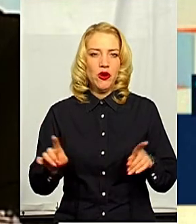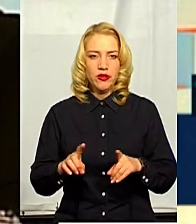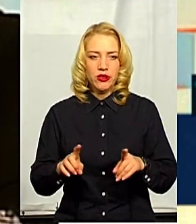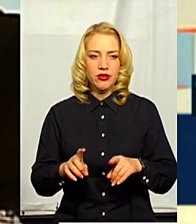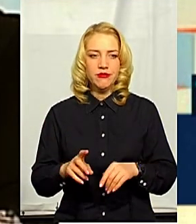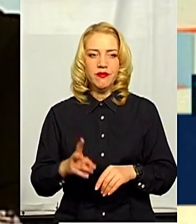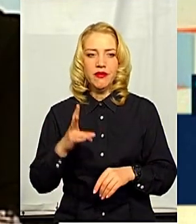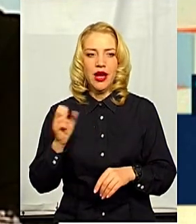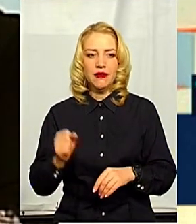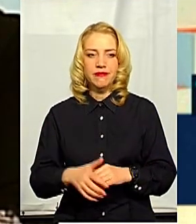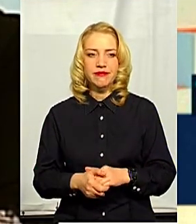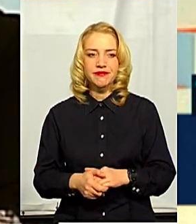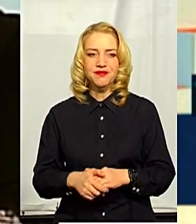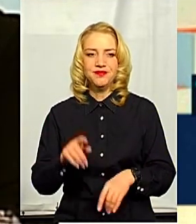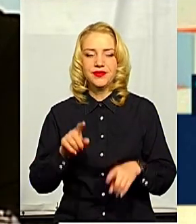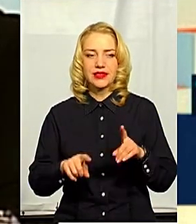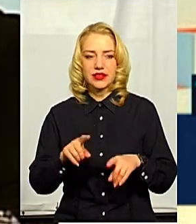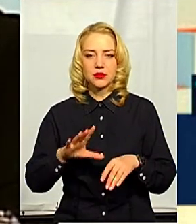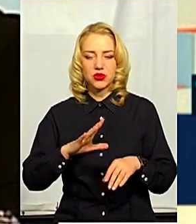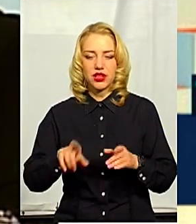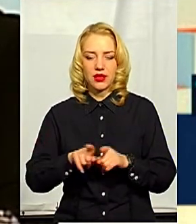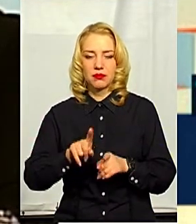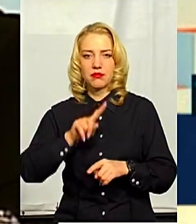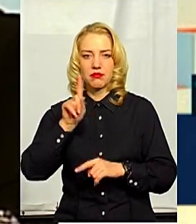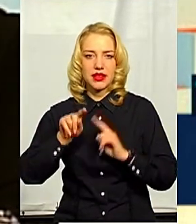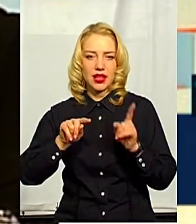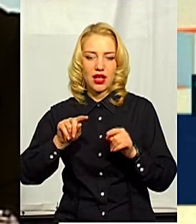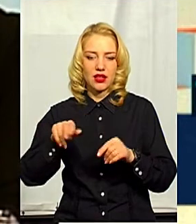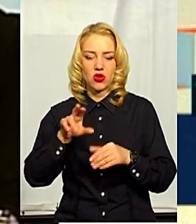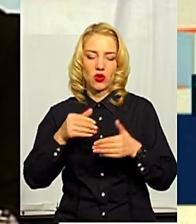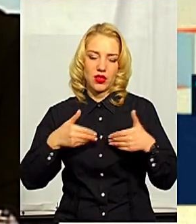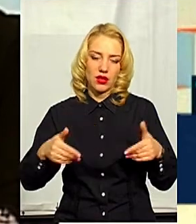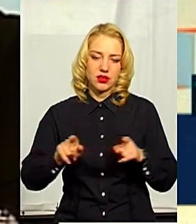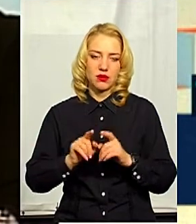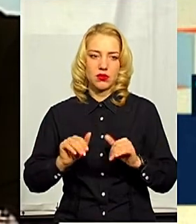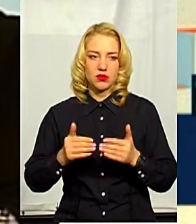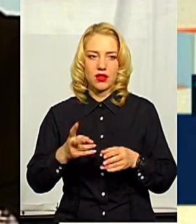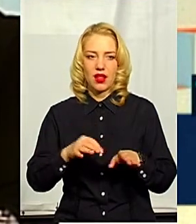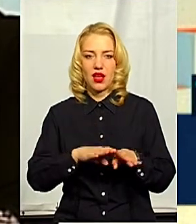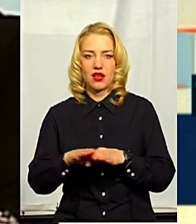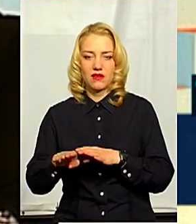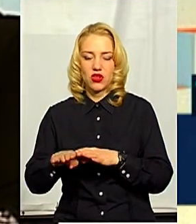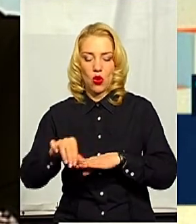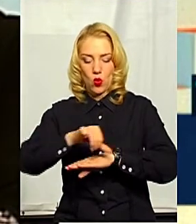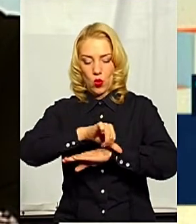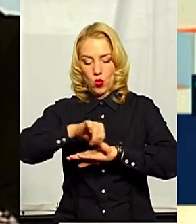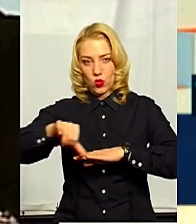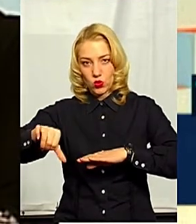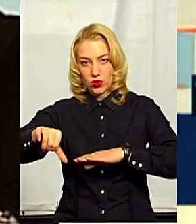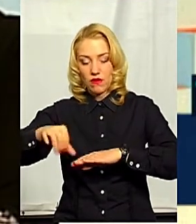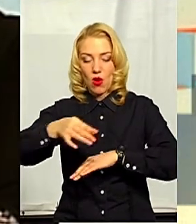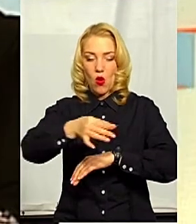деякі вже були такі питання, дійсно, і до нас, і пропозиції на рівні кордонів